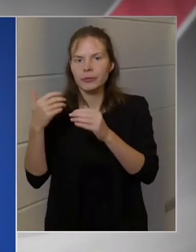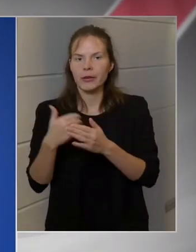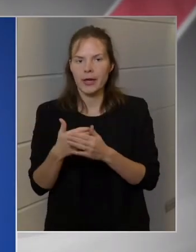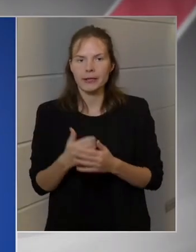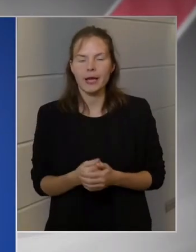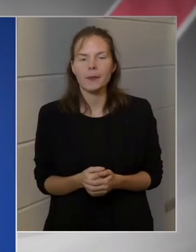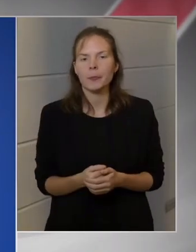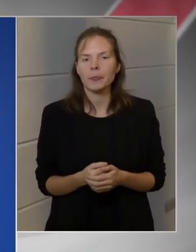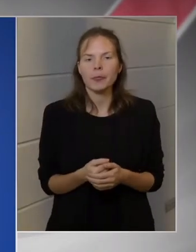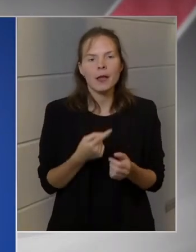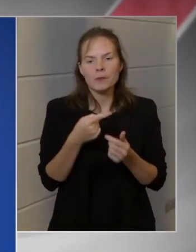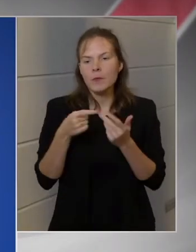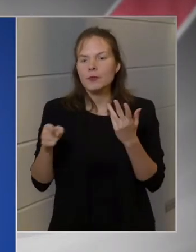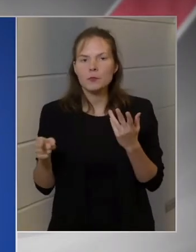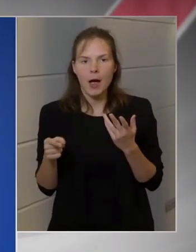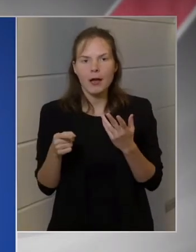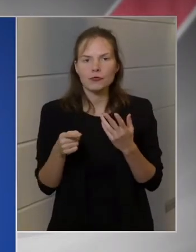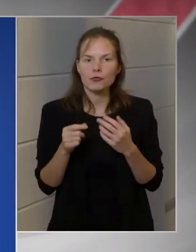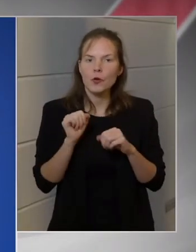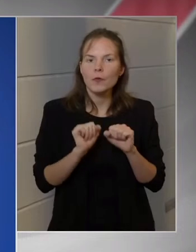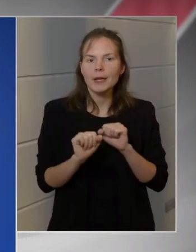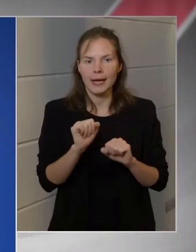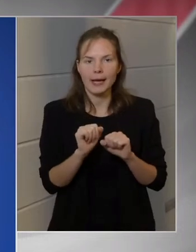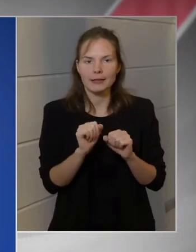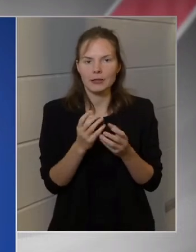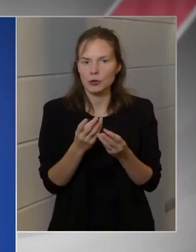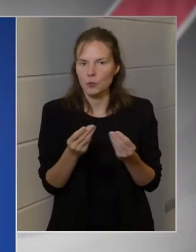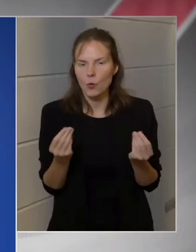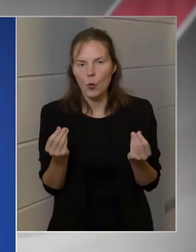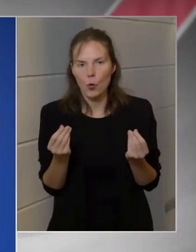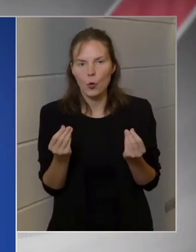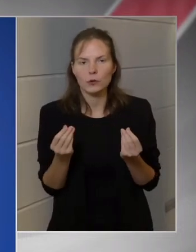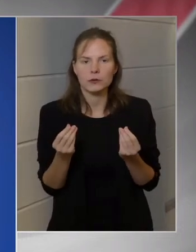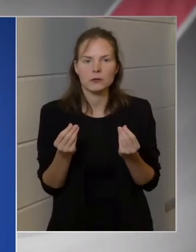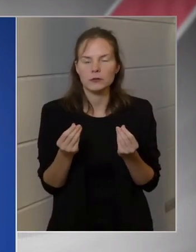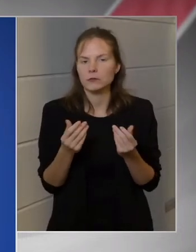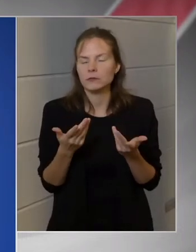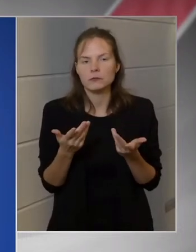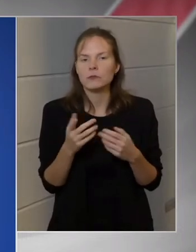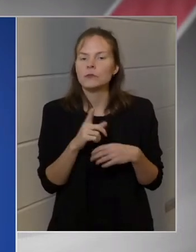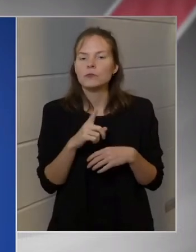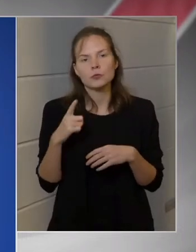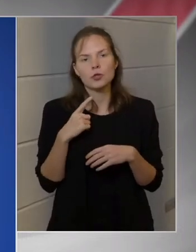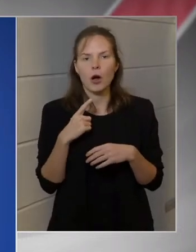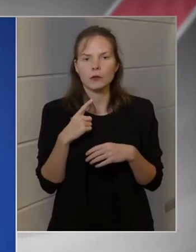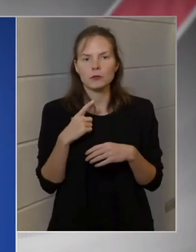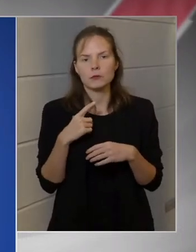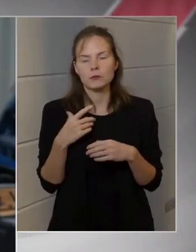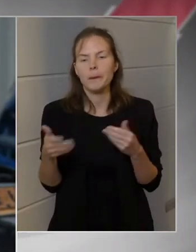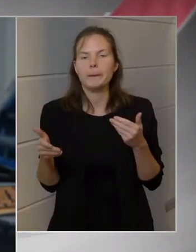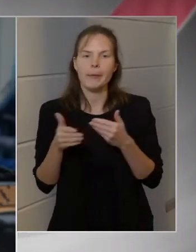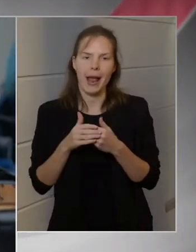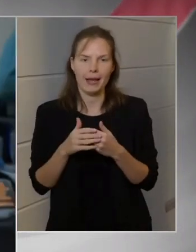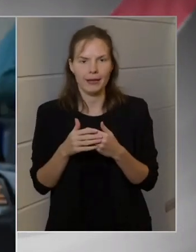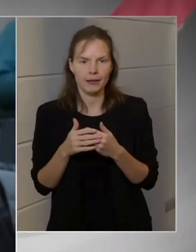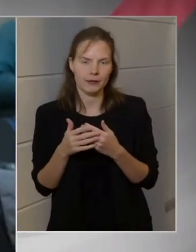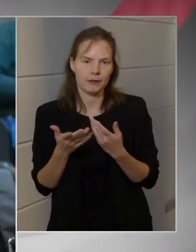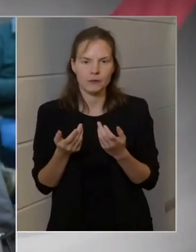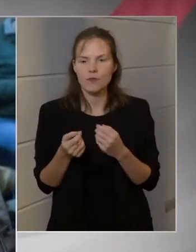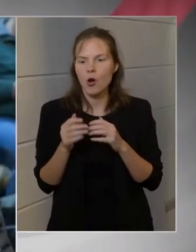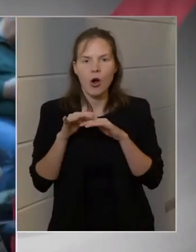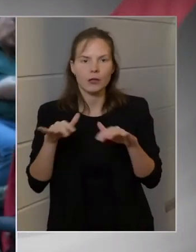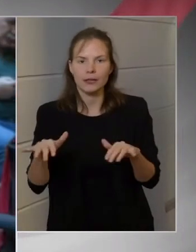védekezési mód, természetesen minden oltosságra intünk, de minden más védekezési mód, az csak másodlagos hatékonyságát